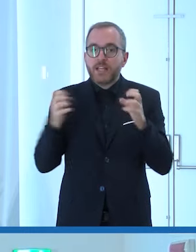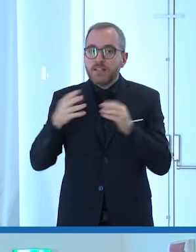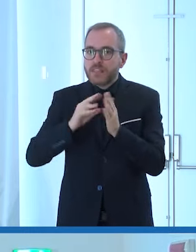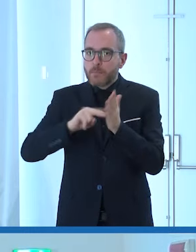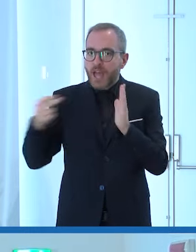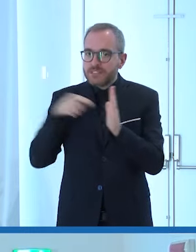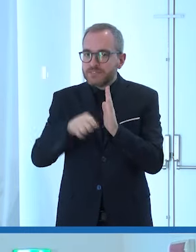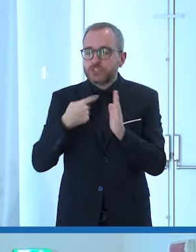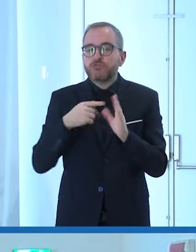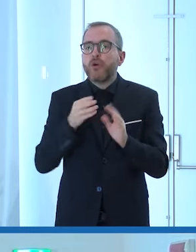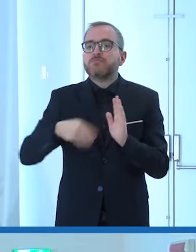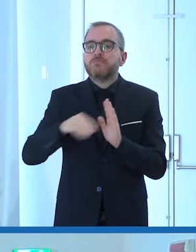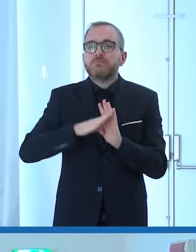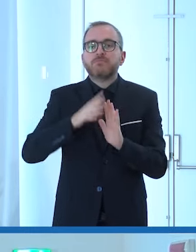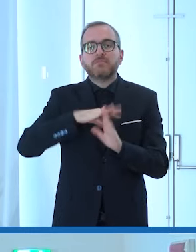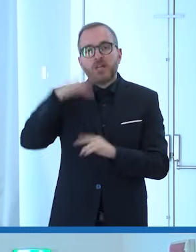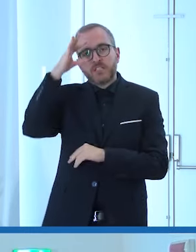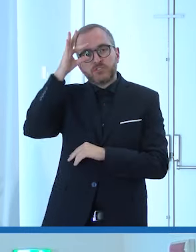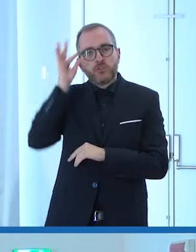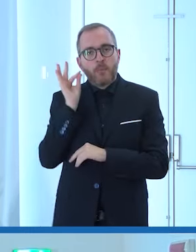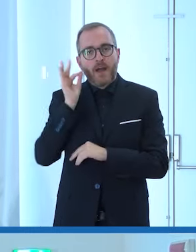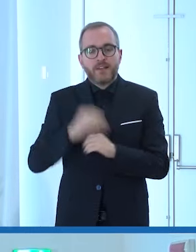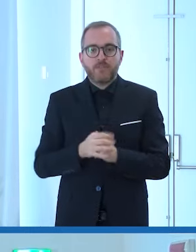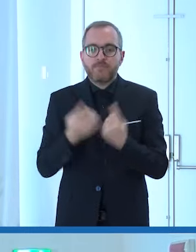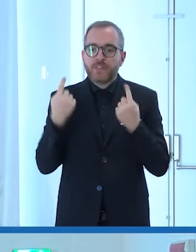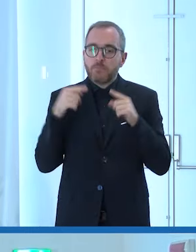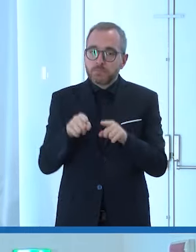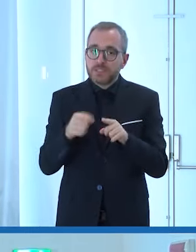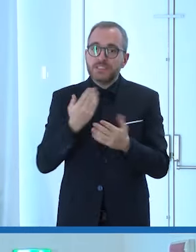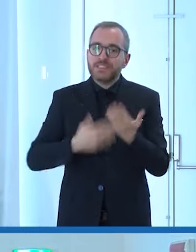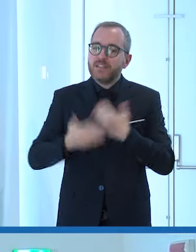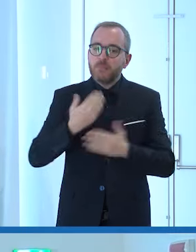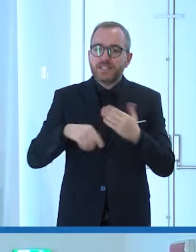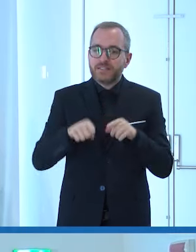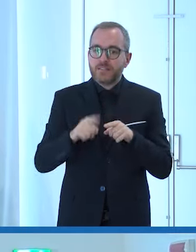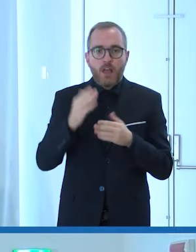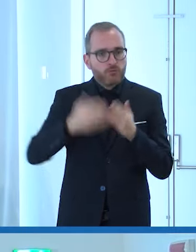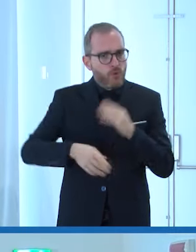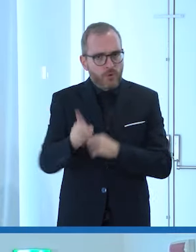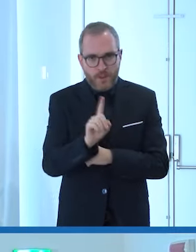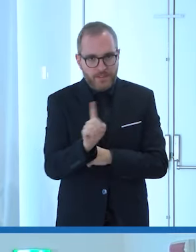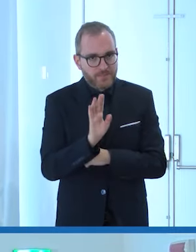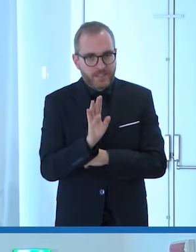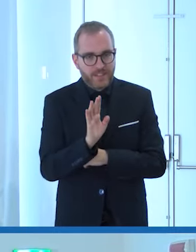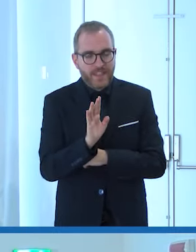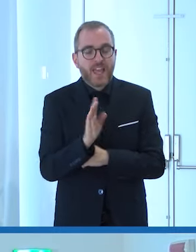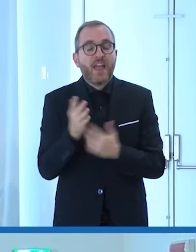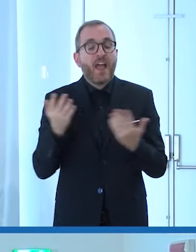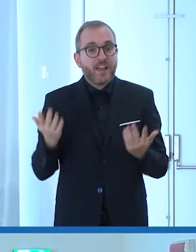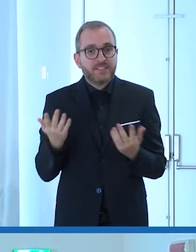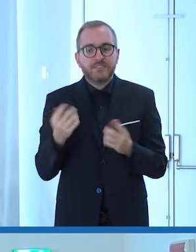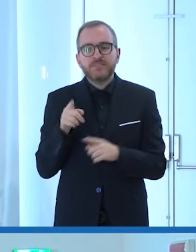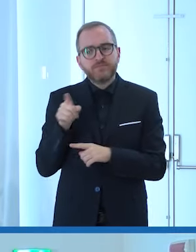esempio di come dire la disabilità non è un limite anzi diciamo lei ha